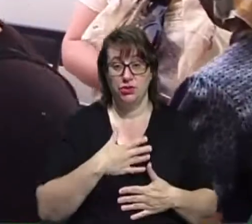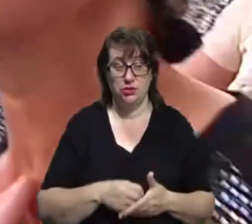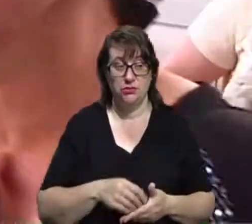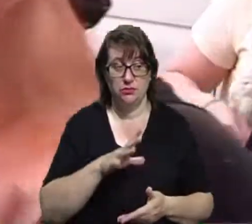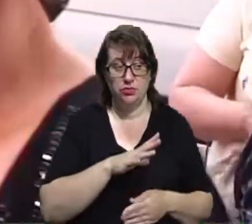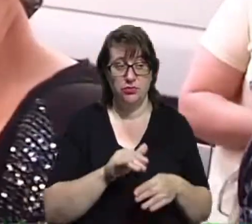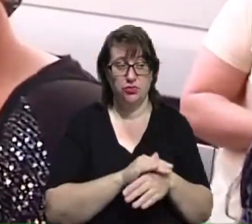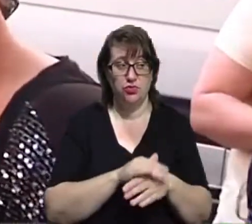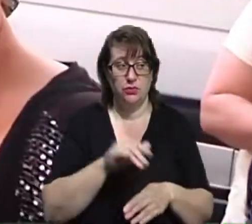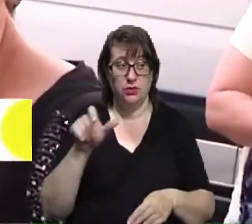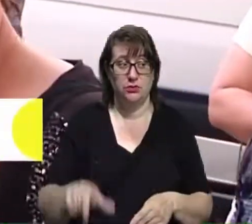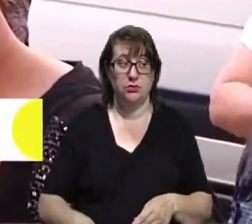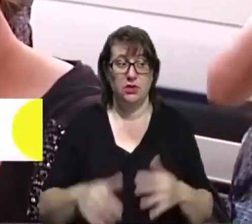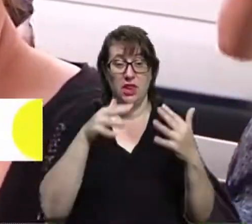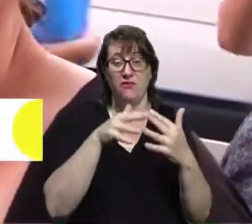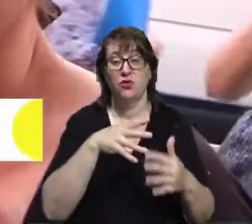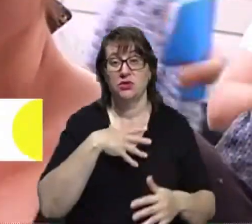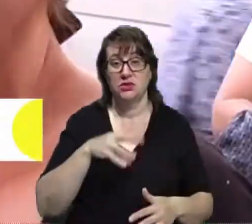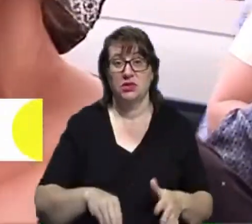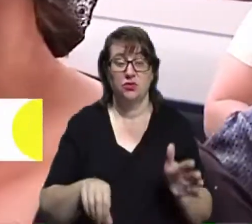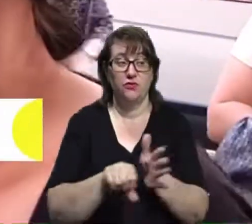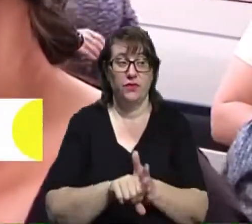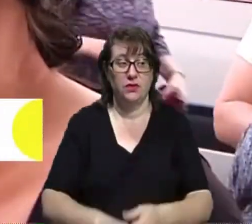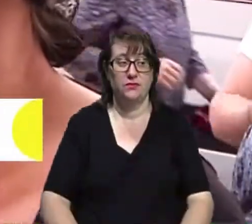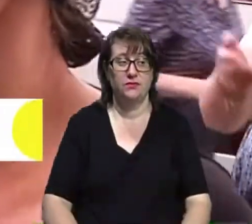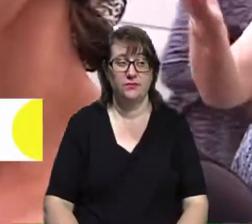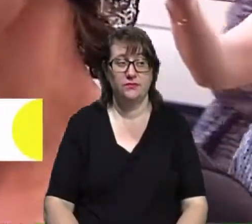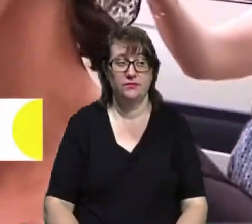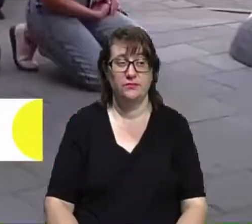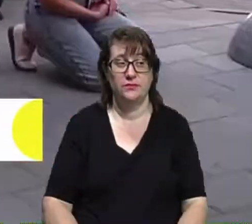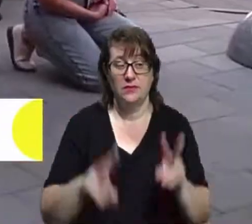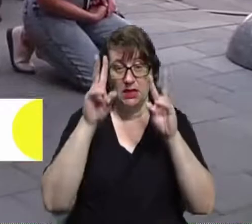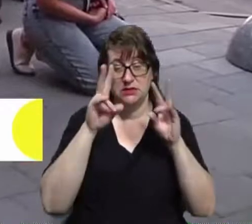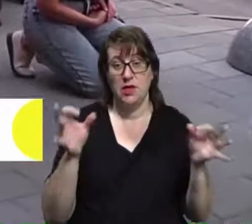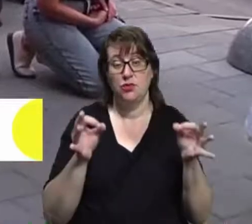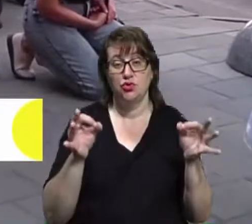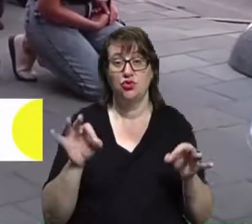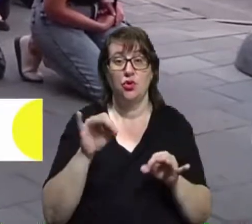людиною. На фронті загинув, вбили його. Загину, ми не знаємо більше нічого про це».